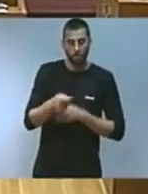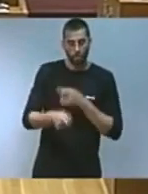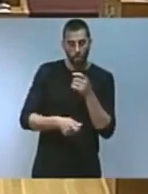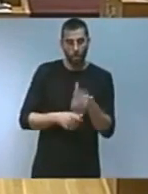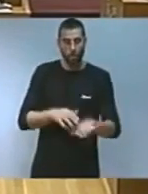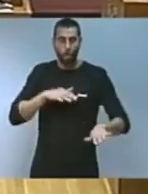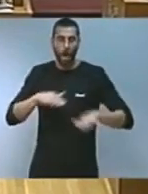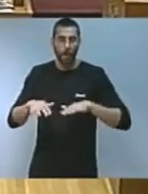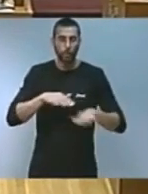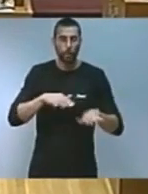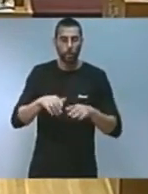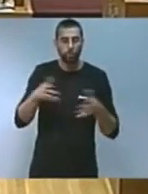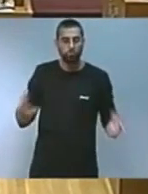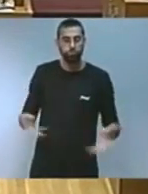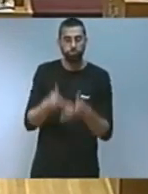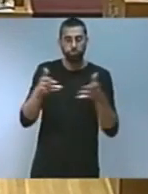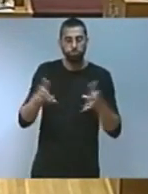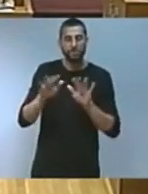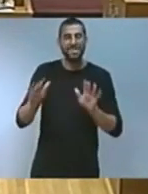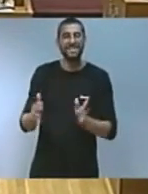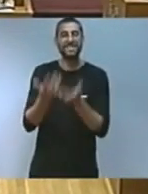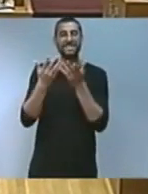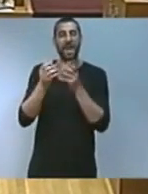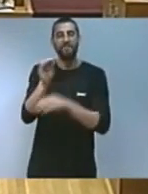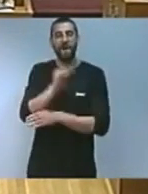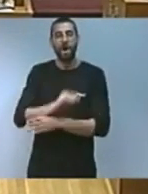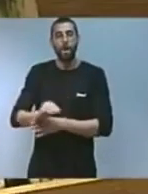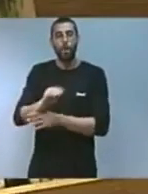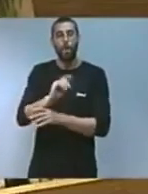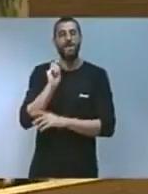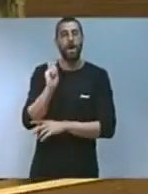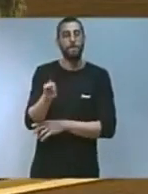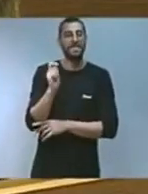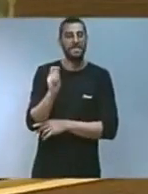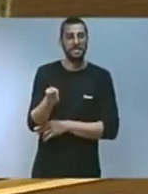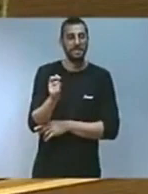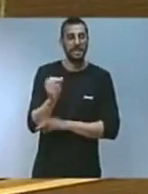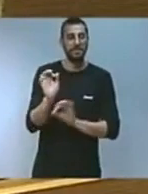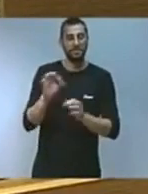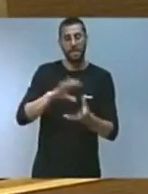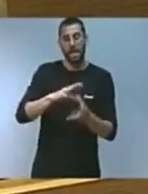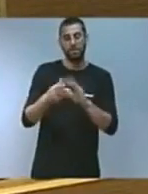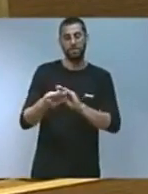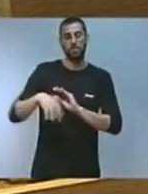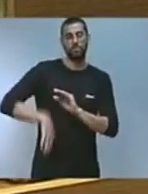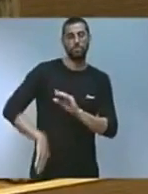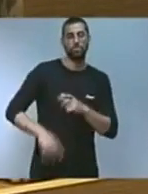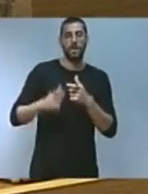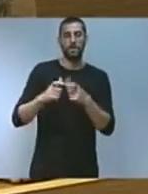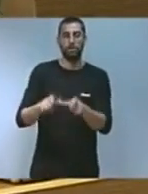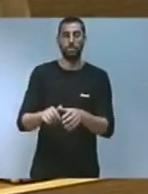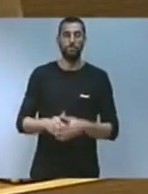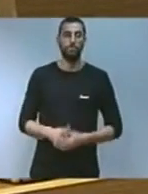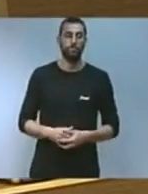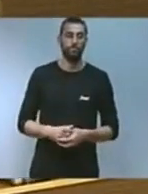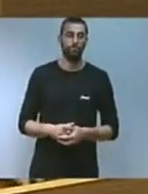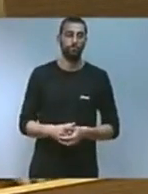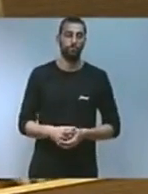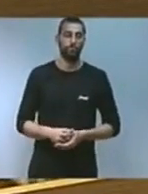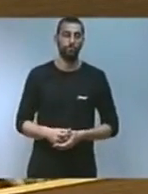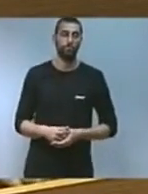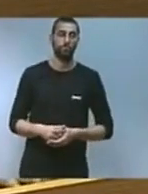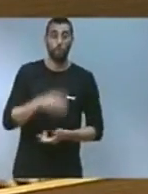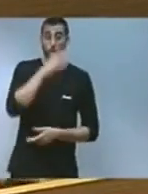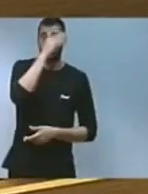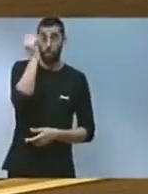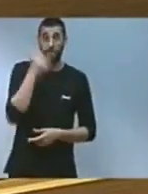que fomenten la salvaguarda dels recursos pesquers en la protecció dels professionals del sector no voldria oblidar-me